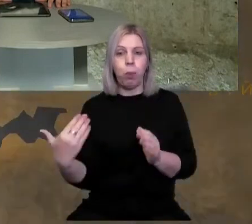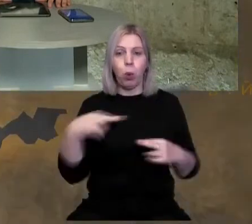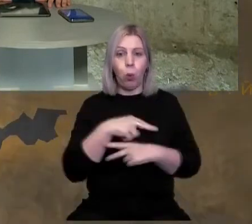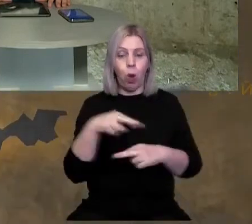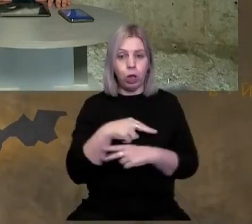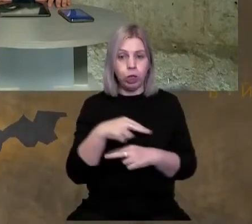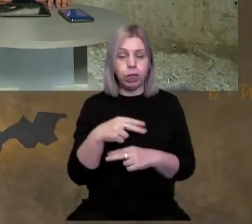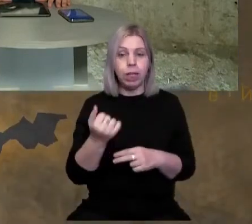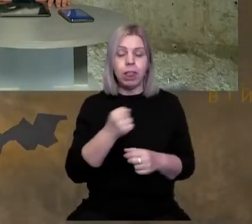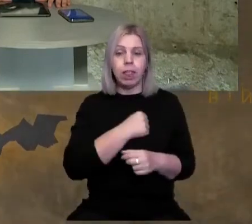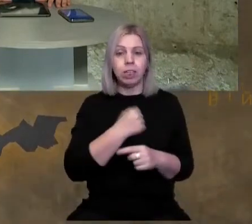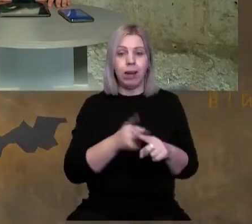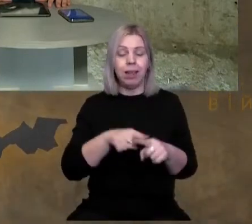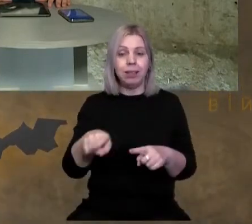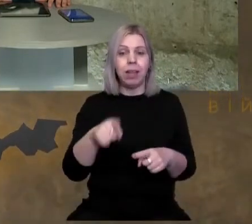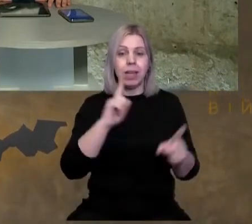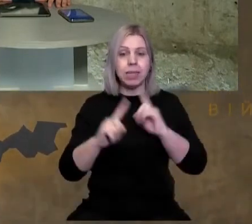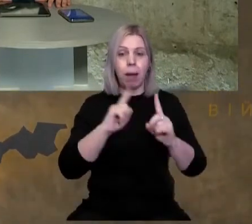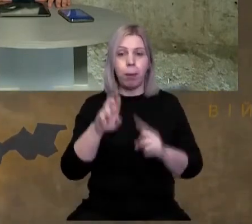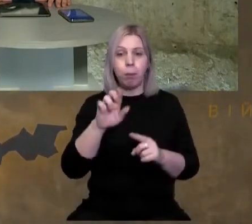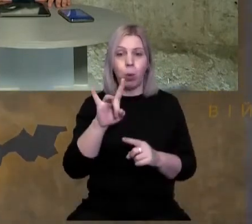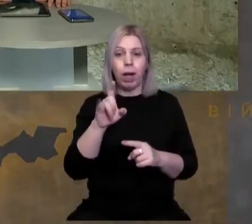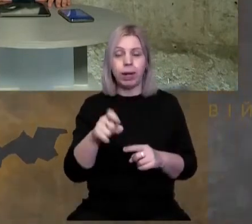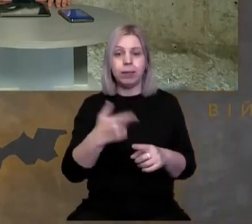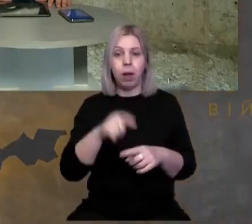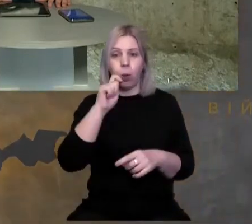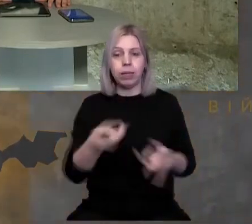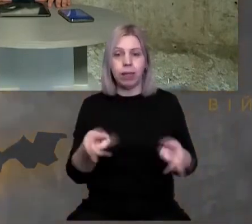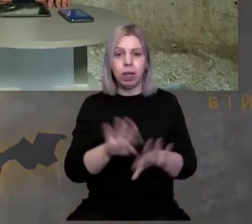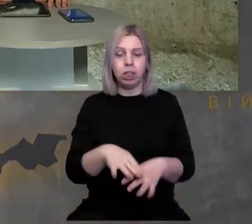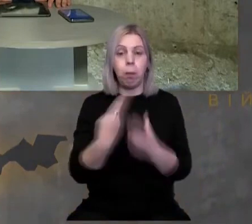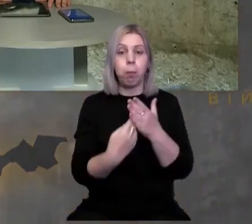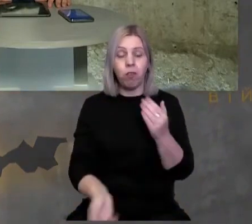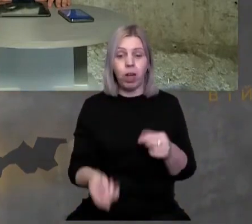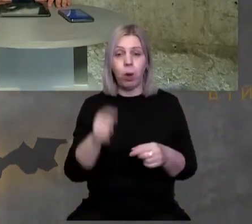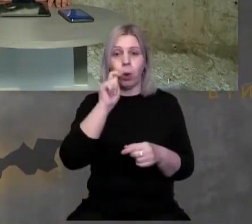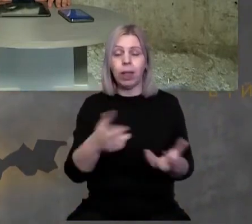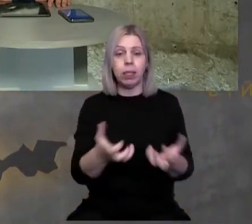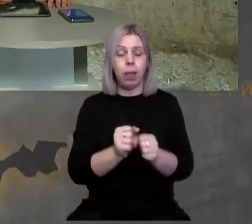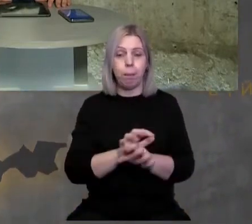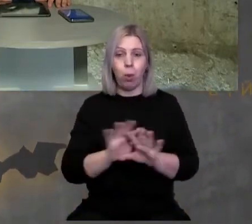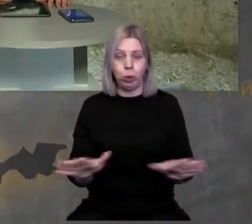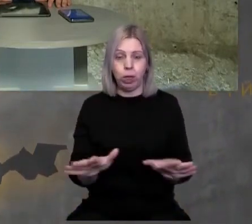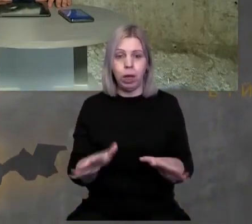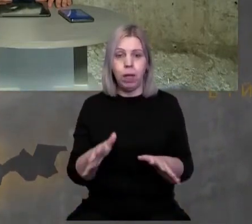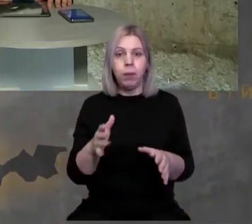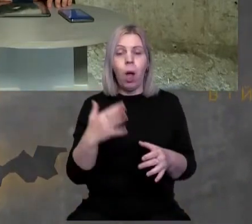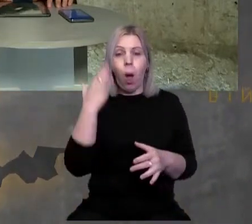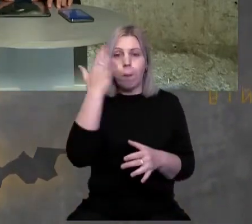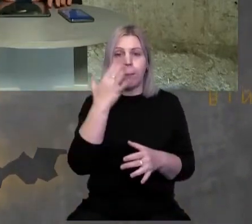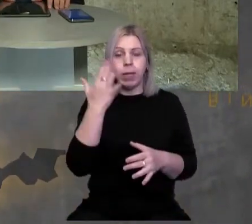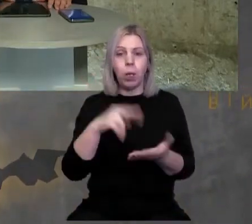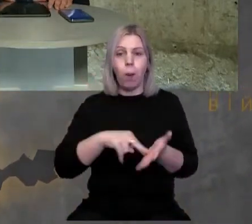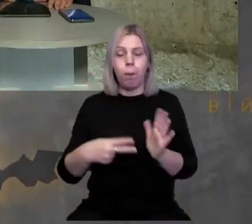Угорщини. На жаль, цей саміт бухарестський НАТО для України залишився провальним, бо Україна не отримала омріяного